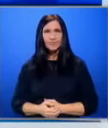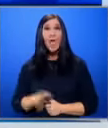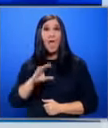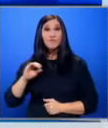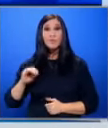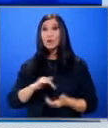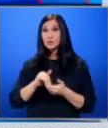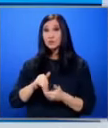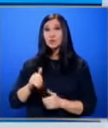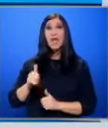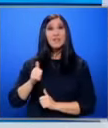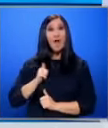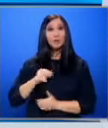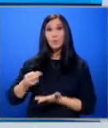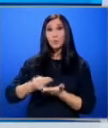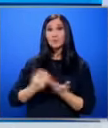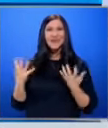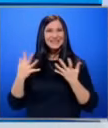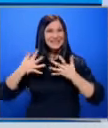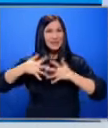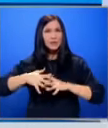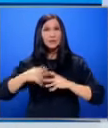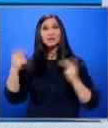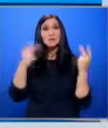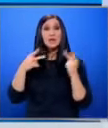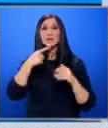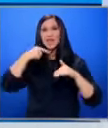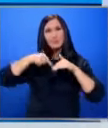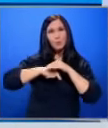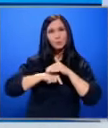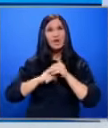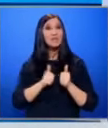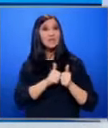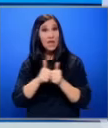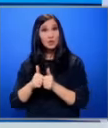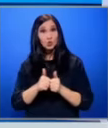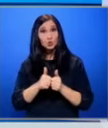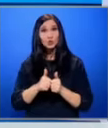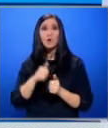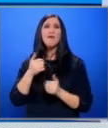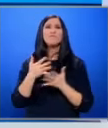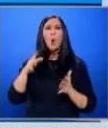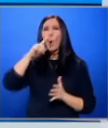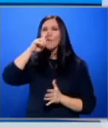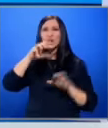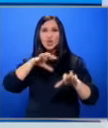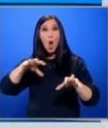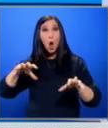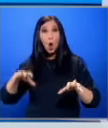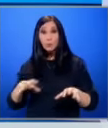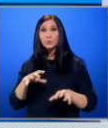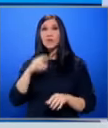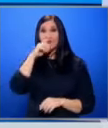Европейският съюз и НАТО подписаха стратегическо споразумение за задълбочаване на сътрудничеството в много важни области, важни,